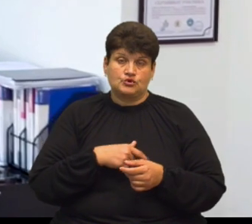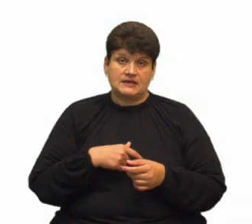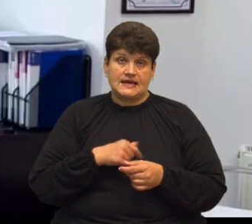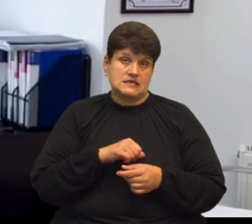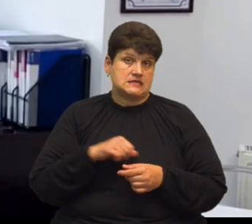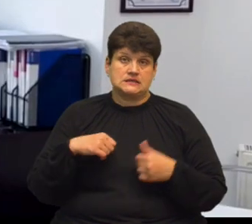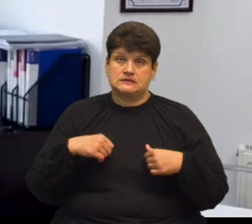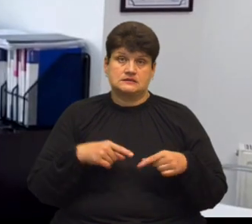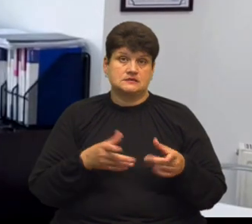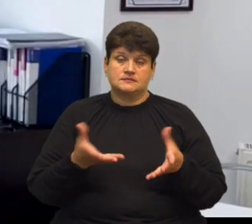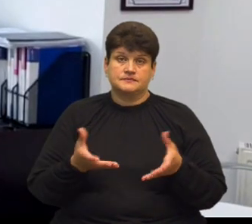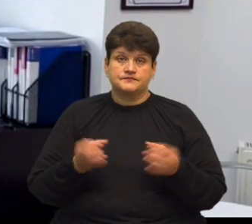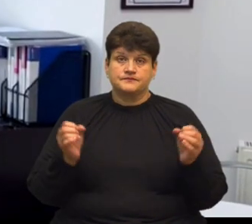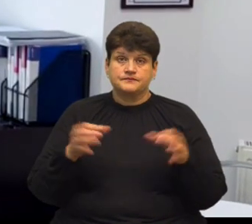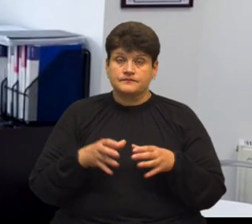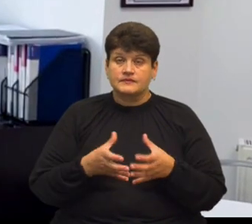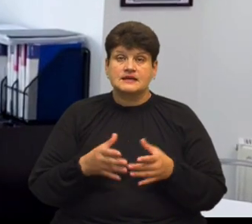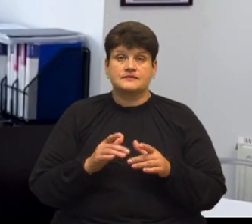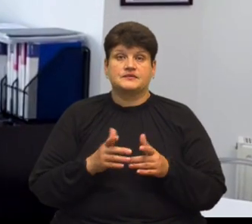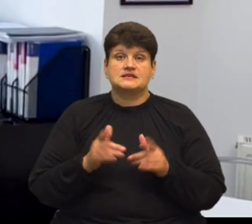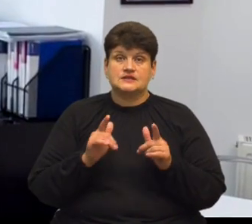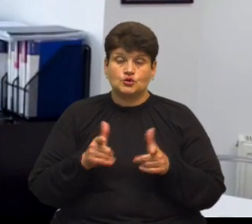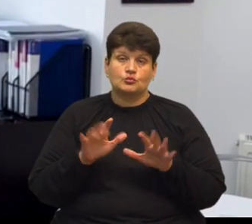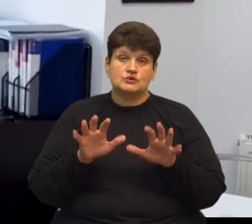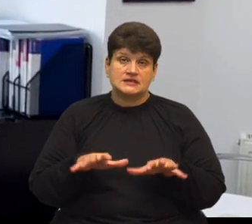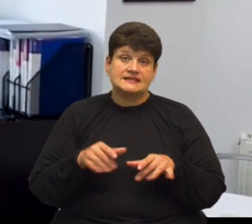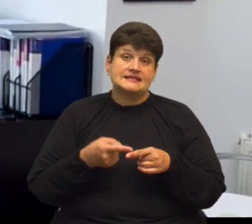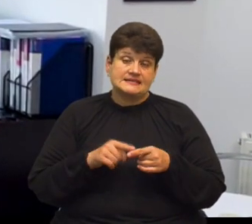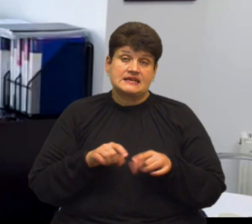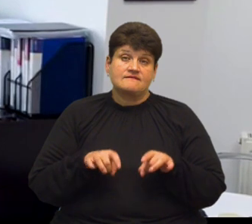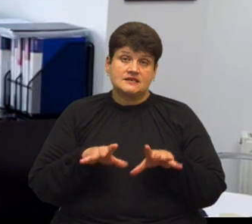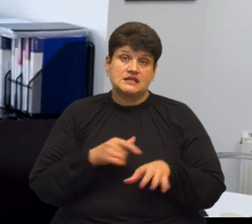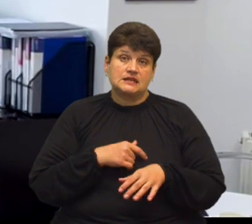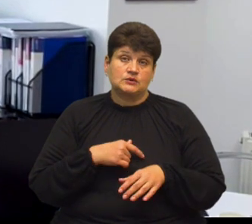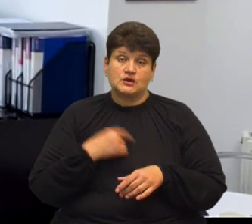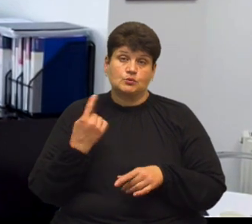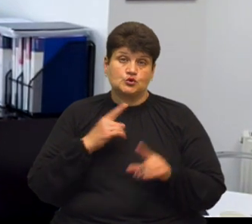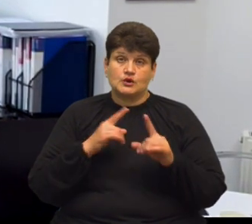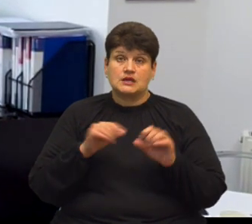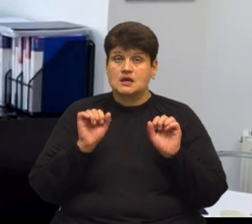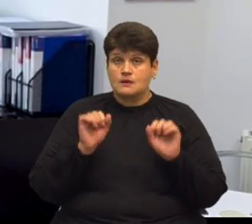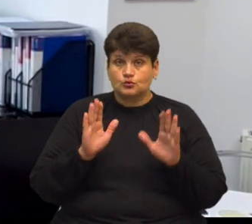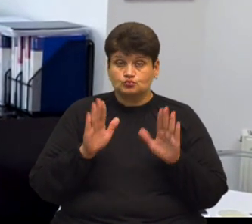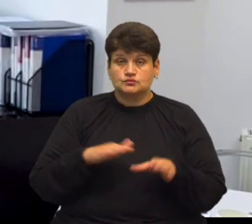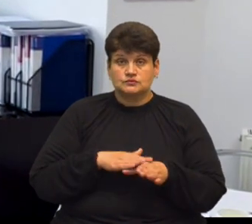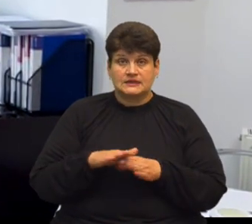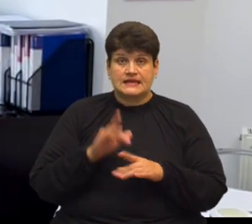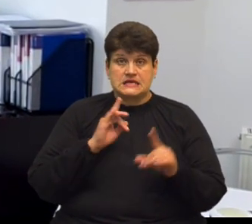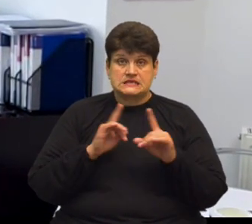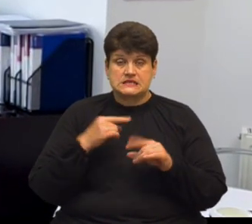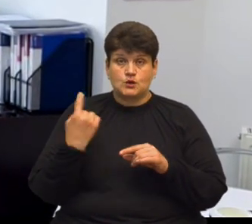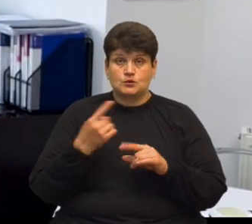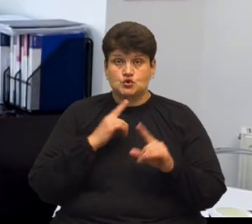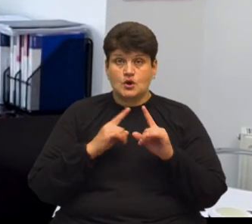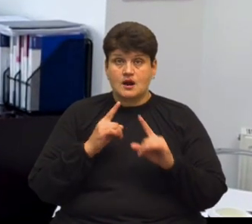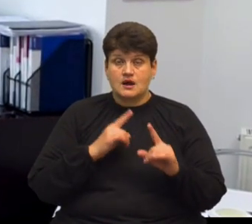самостійно. Звільнення з посади голови обласної ради – це виключні повноваження депутатів обласної ради, які можуть бути реалізовані на сесії обласної ради.